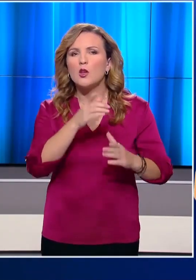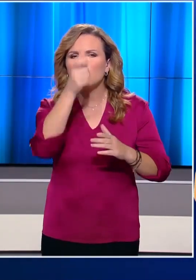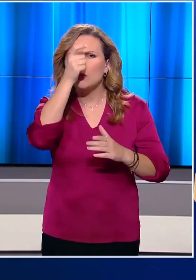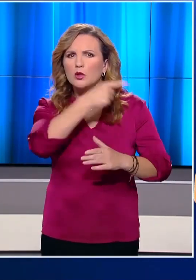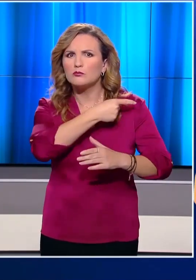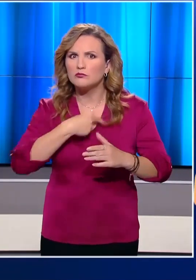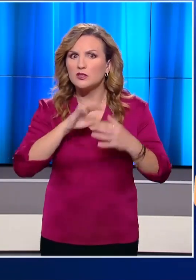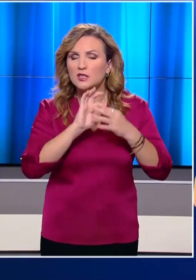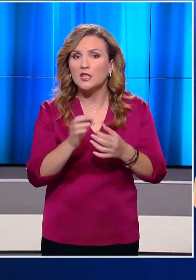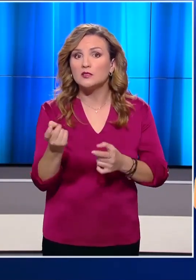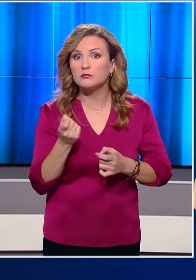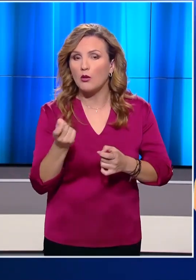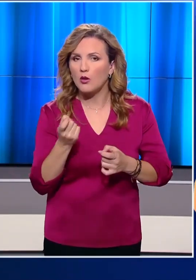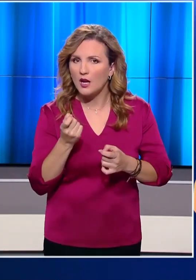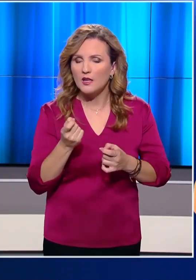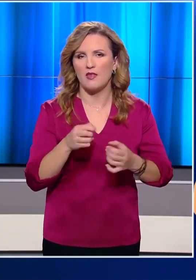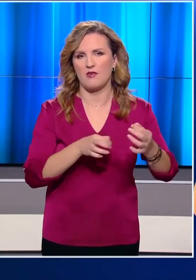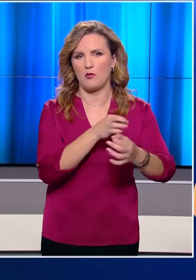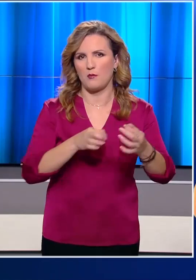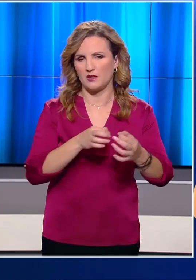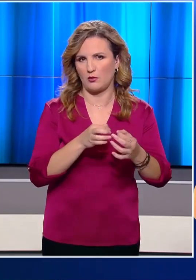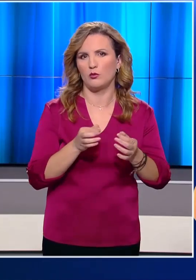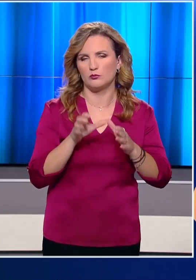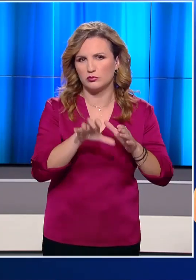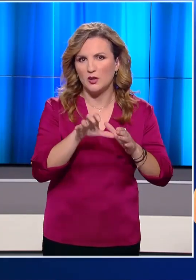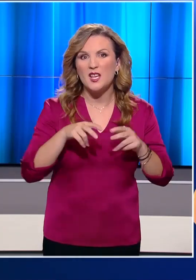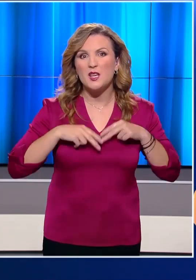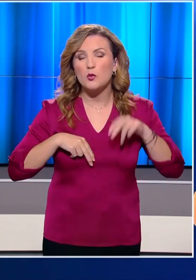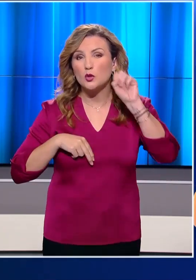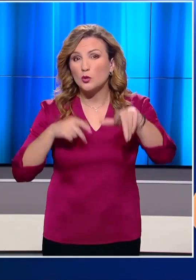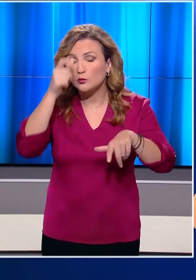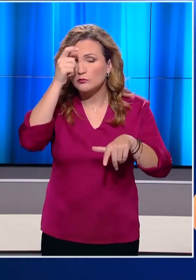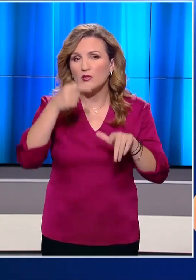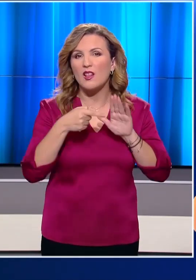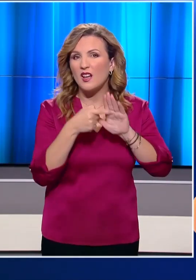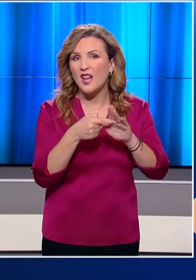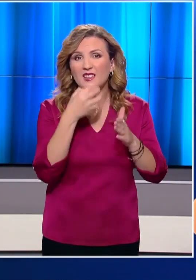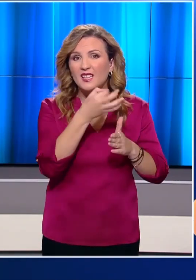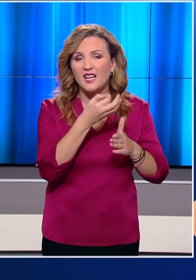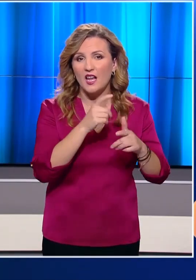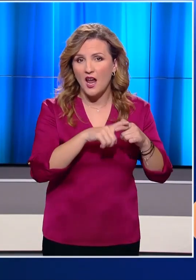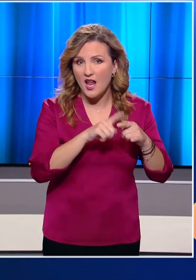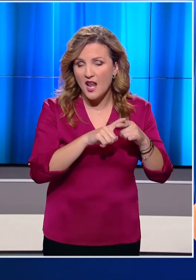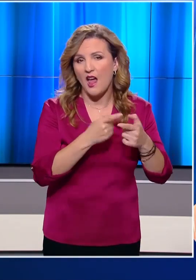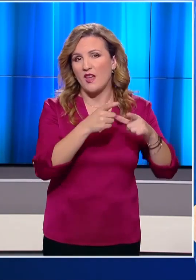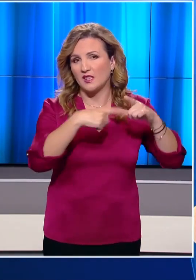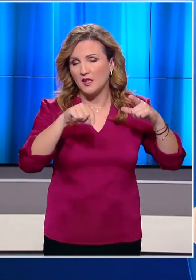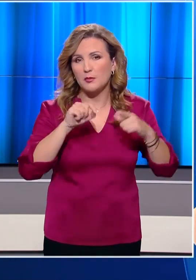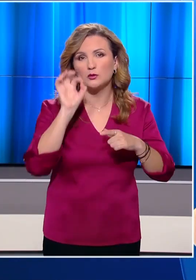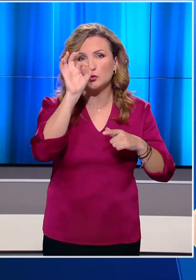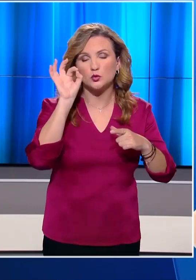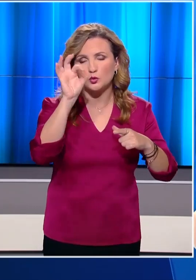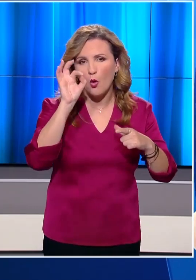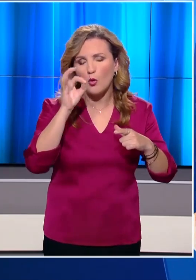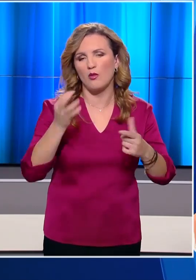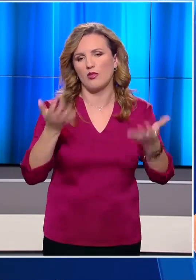τουρκική ηγεσία συνεχίζει προκλήσει και σε επίπεδο διπλωματίας, με το Τουρκικό Υπουργείο Εξωτερικών να παρουσιάζει ως μαξιμαλιστικές τις ελληνικές και κυπριακές βλέψεις